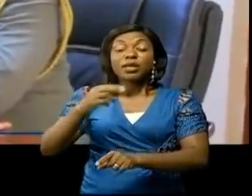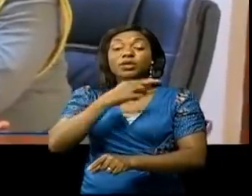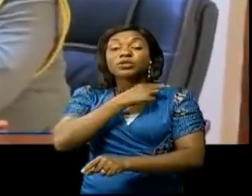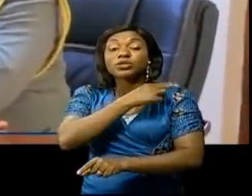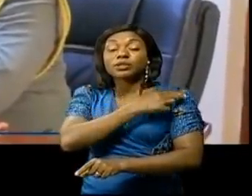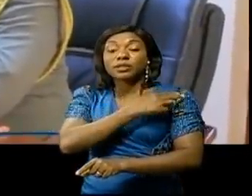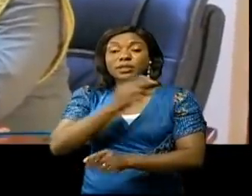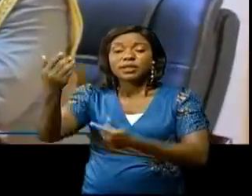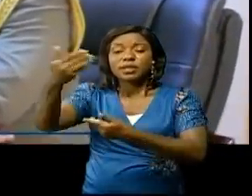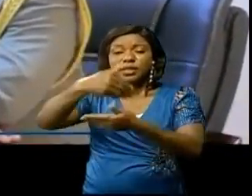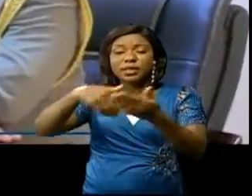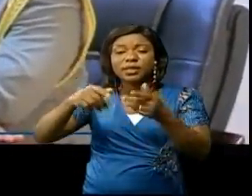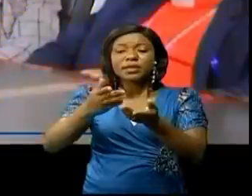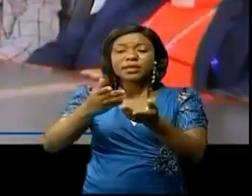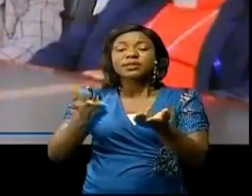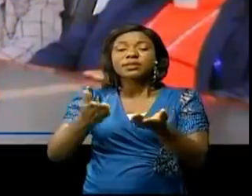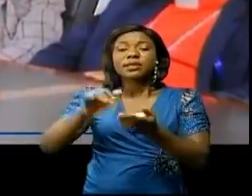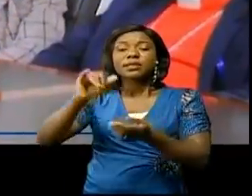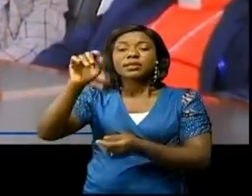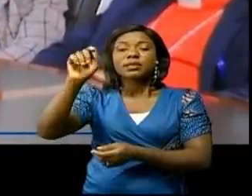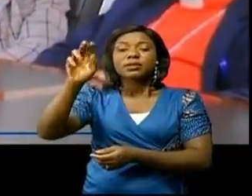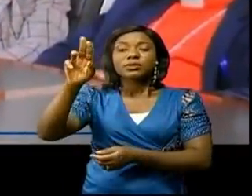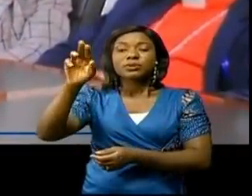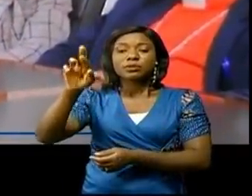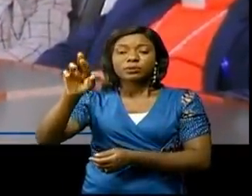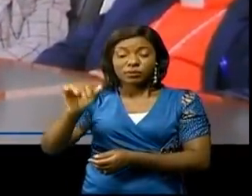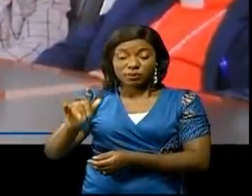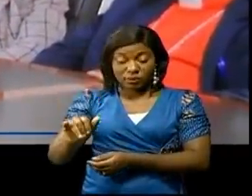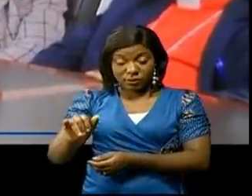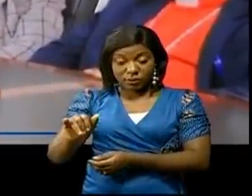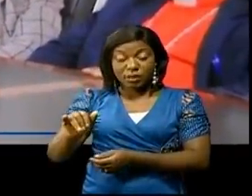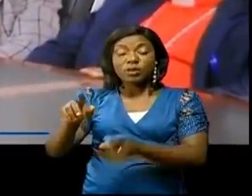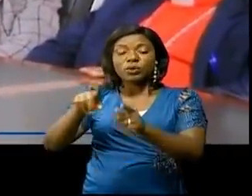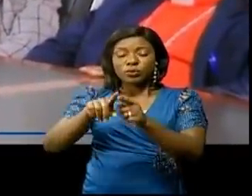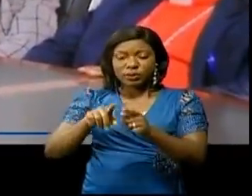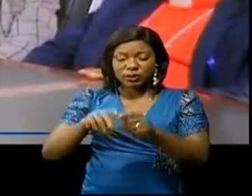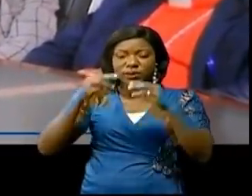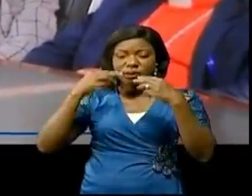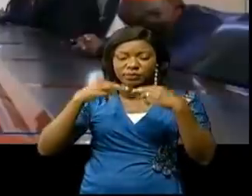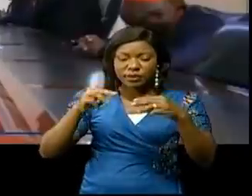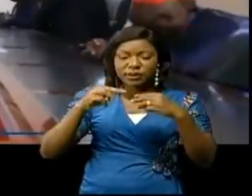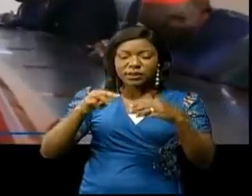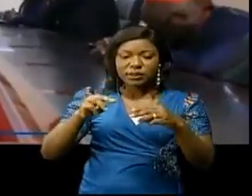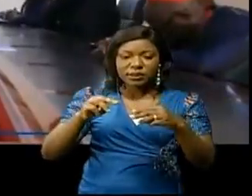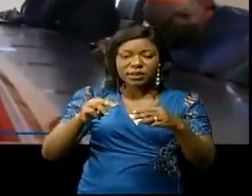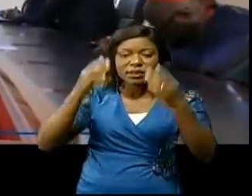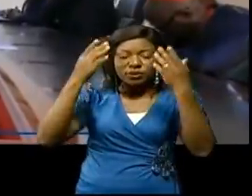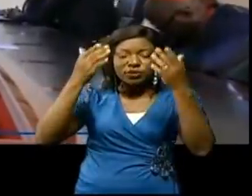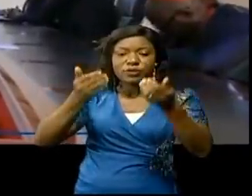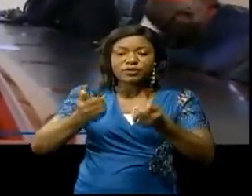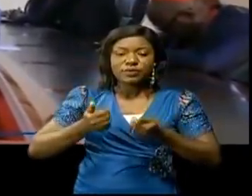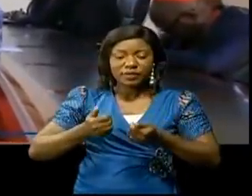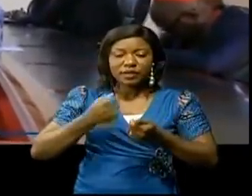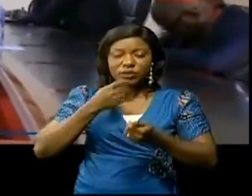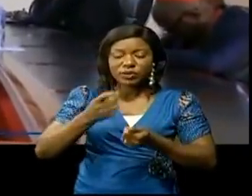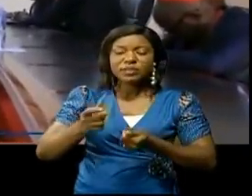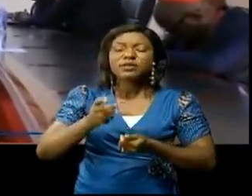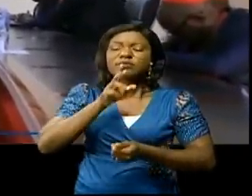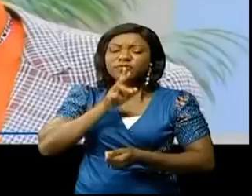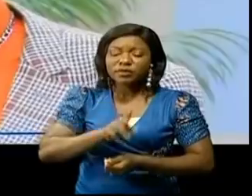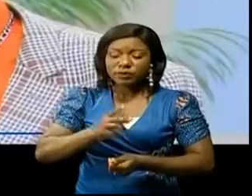Et c'est parmi les sages que Dieu veut utiliser, et nous lui avons rassuré notre accompagnement